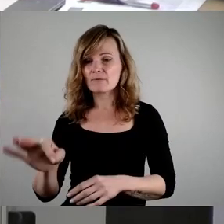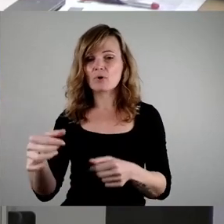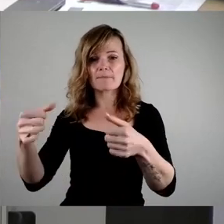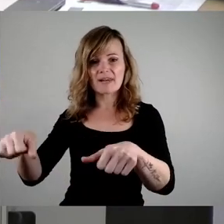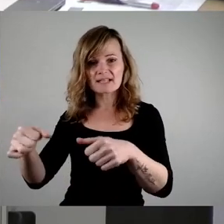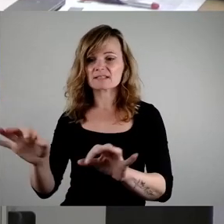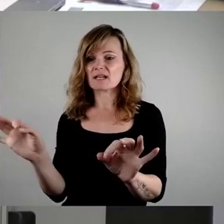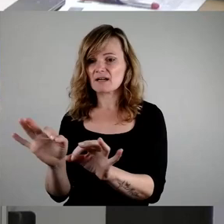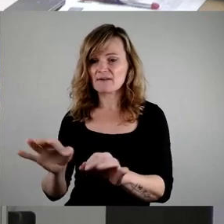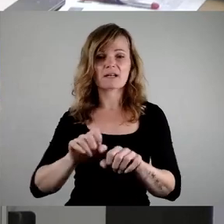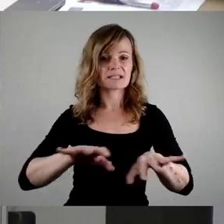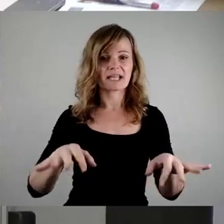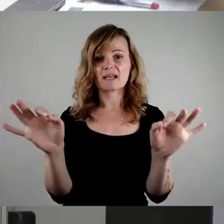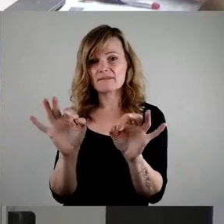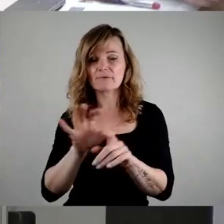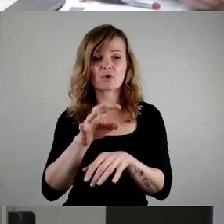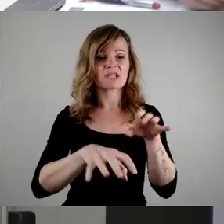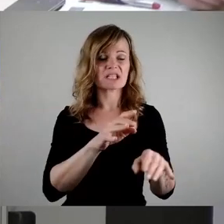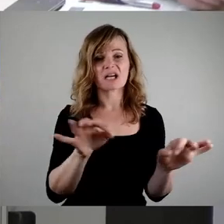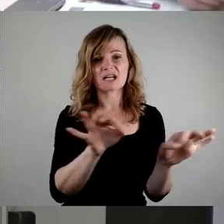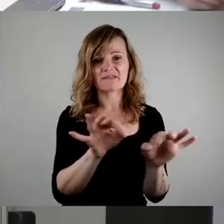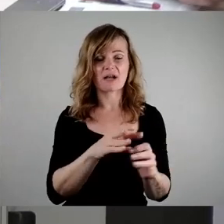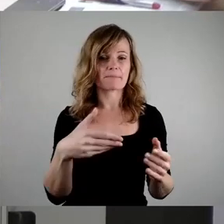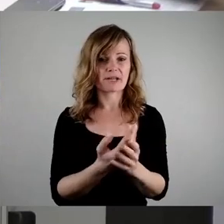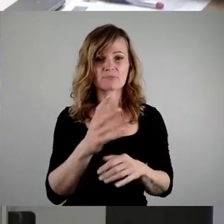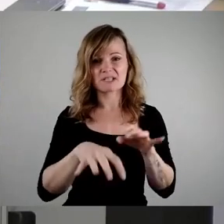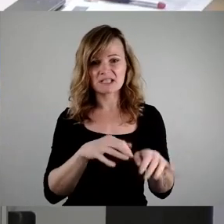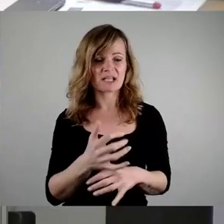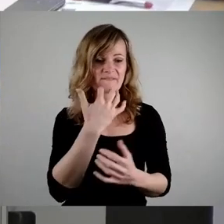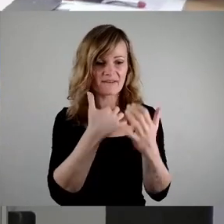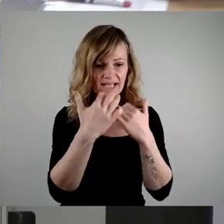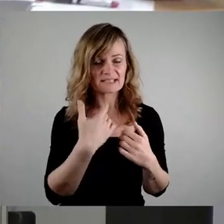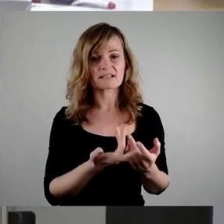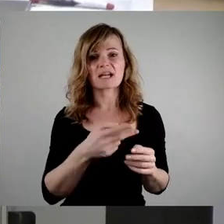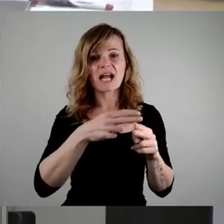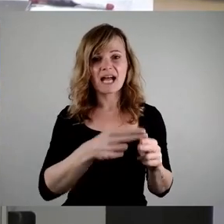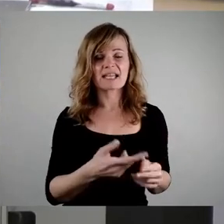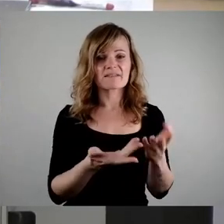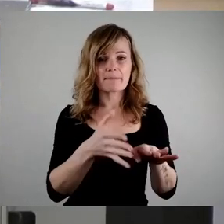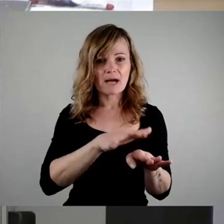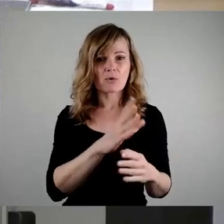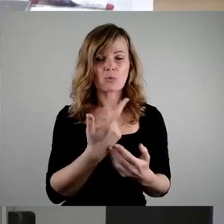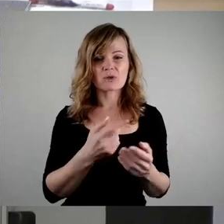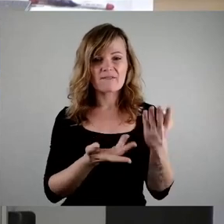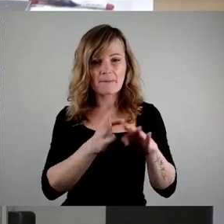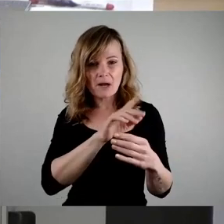auch Tiere, wenn sie zum Beispiel Verpackungsreste fressen oder sich in Verpackungen verfangen.